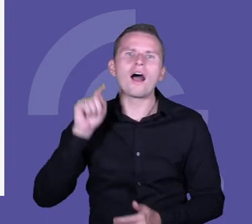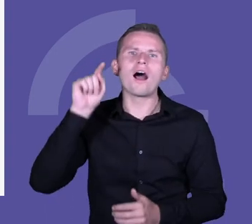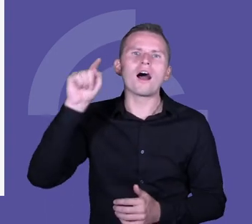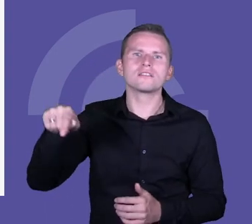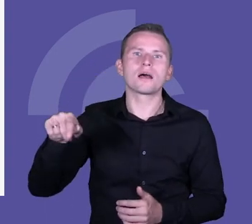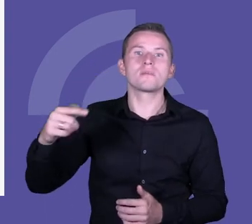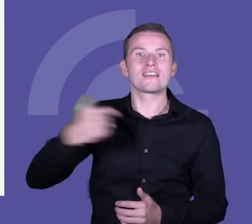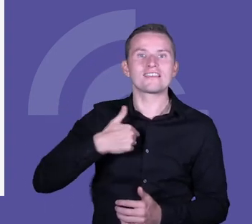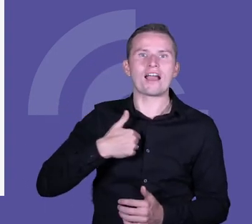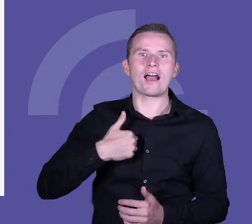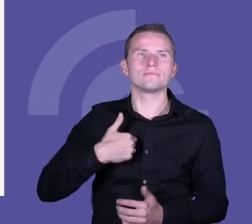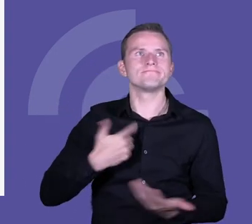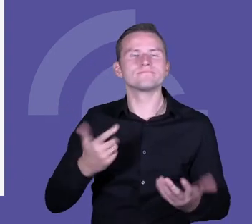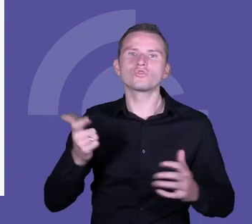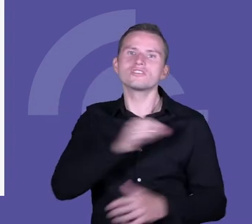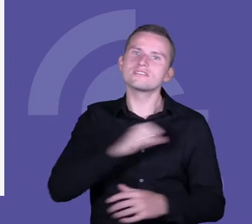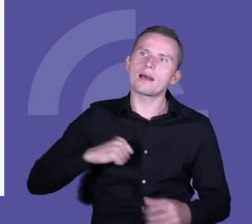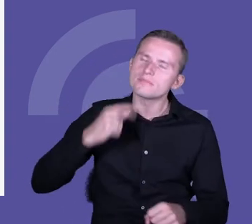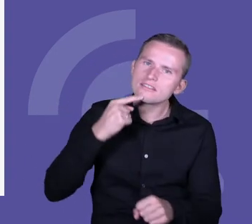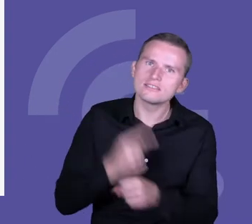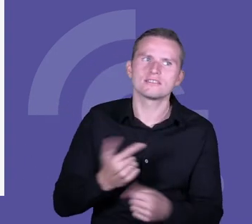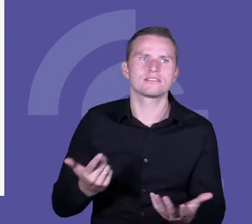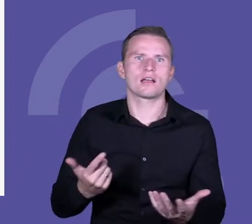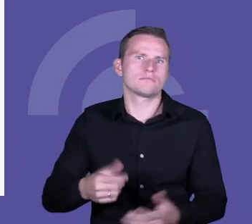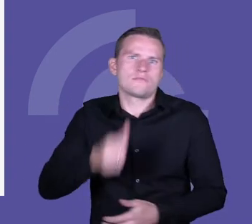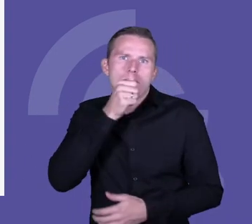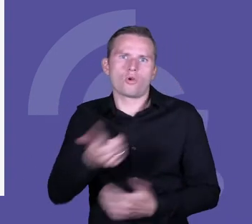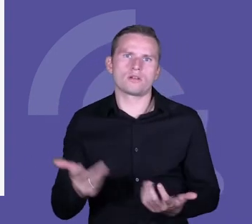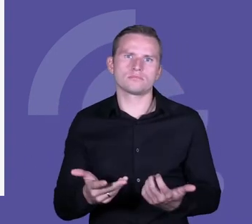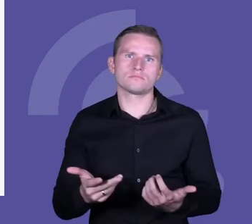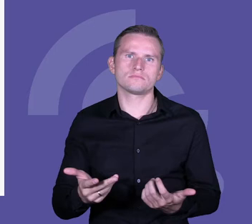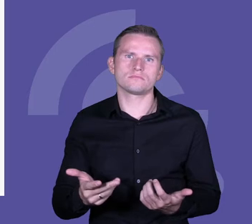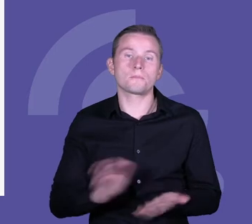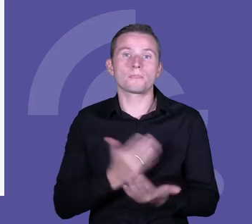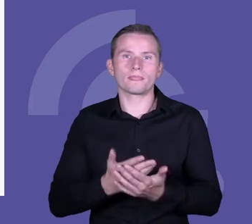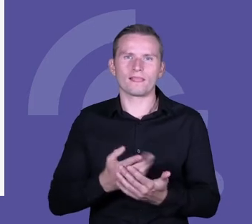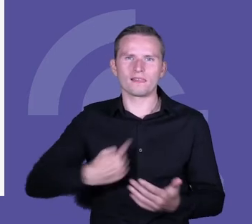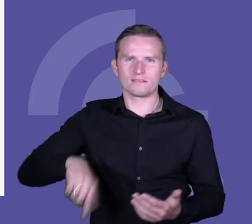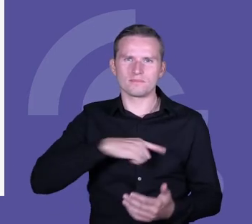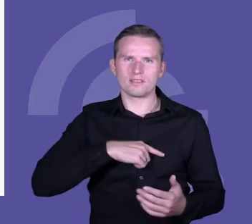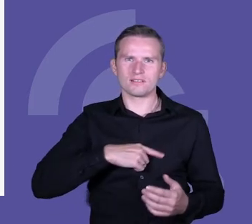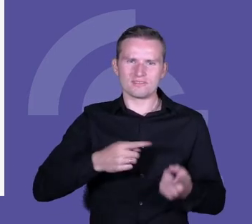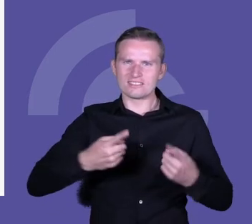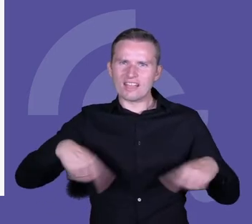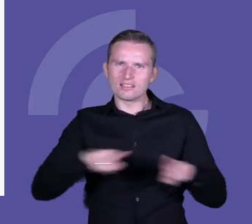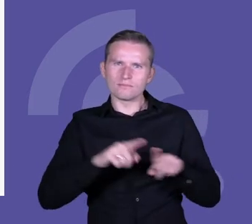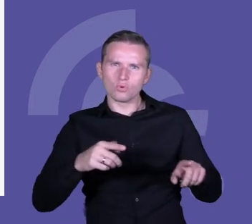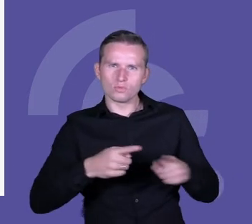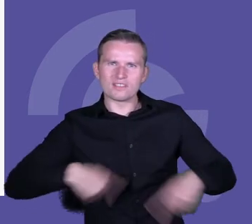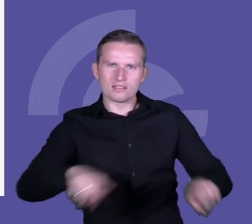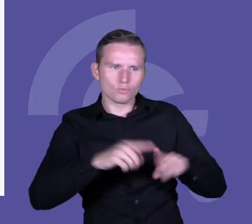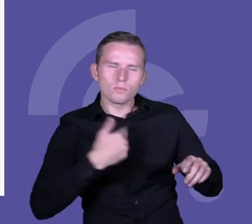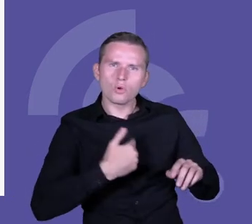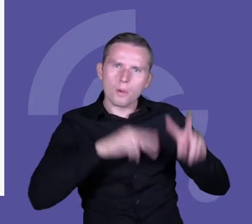moją autonomię, że sam nie mogę nic wnosić, na przykład w naszych badaniach naszego zespołu, jak pracowałem w Instytucie Medycyny